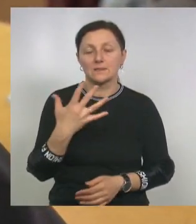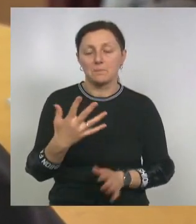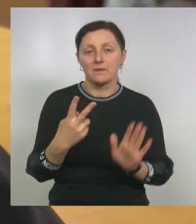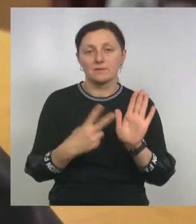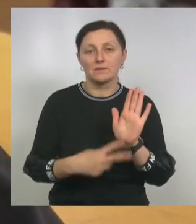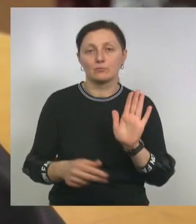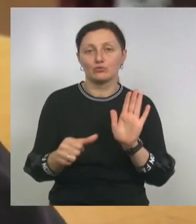30.